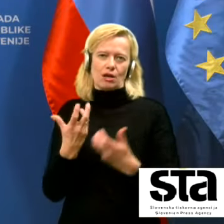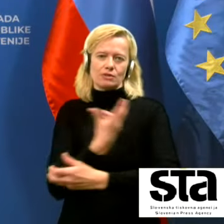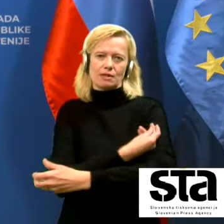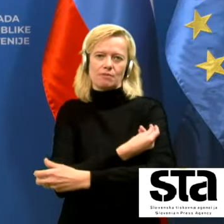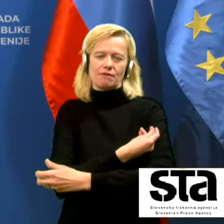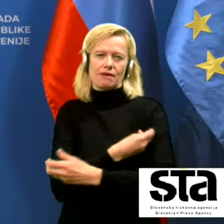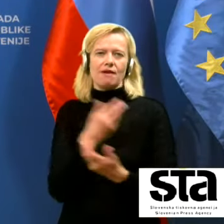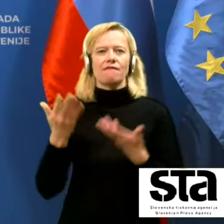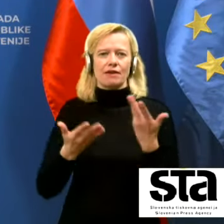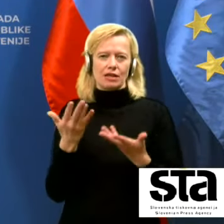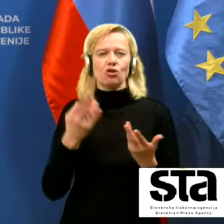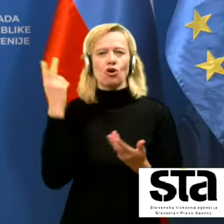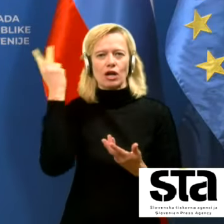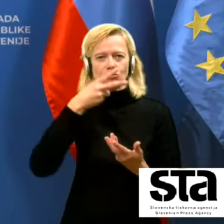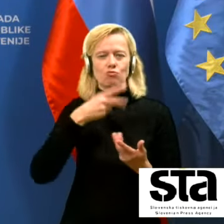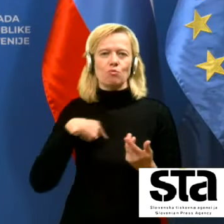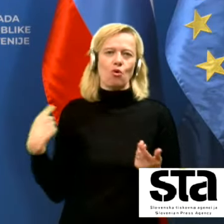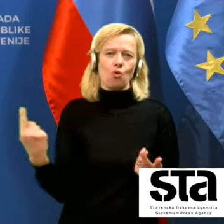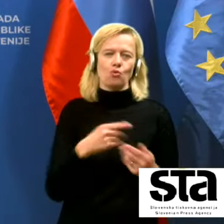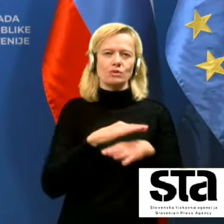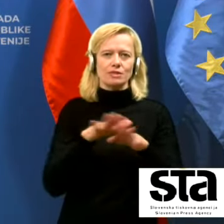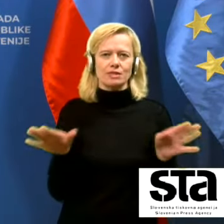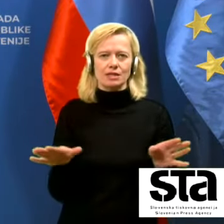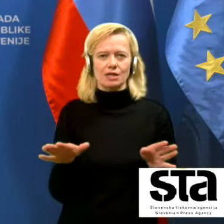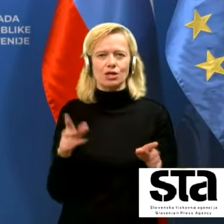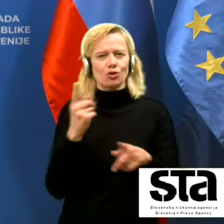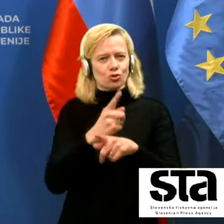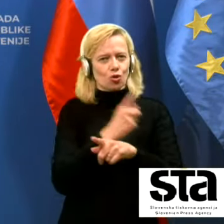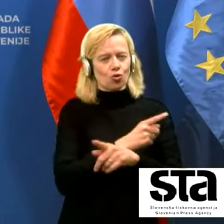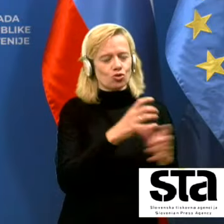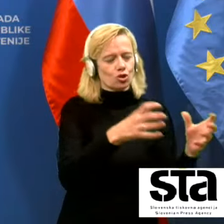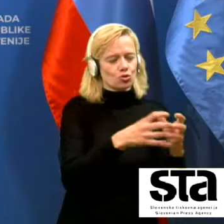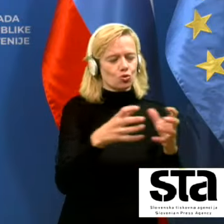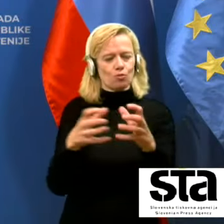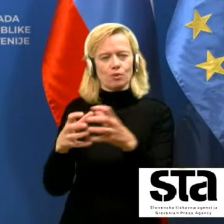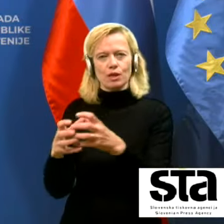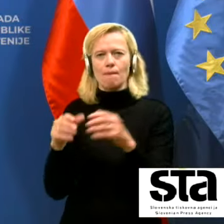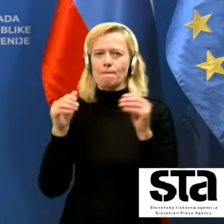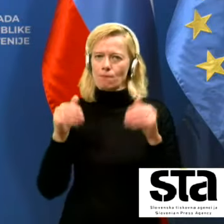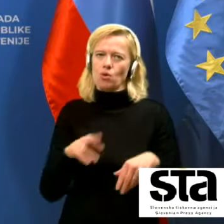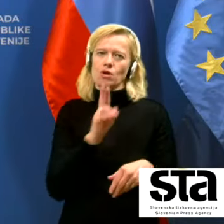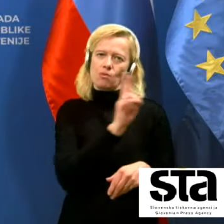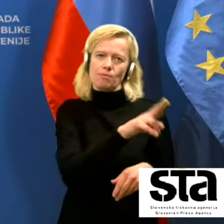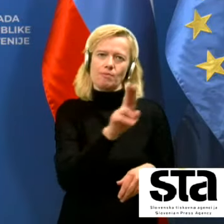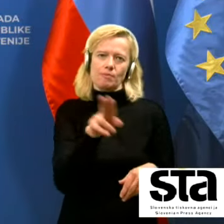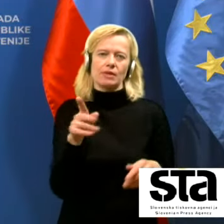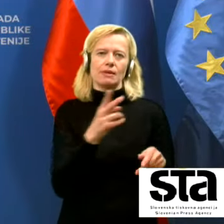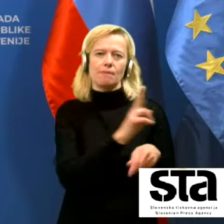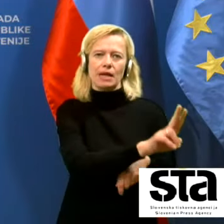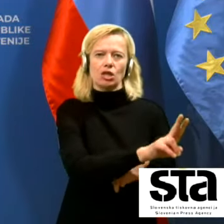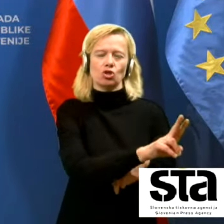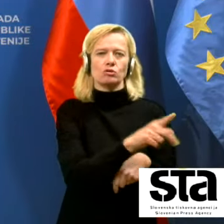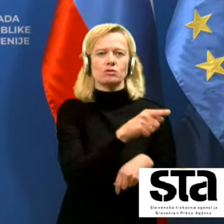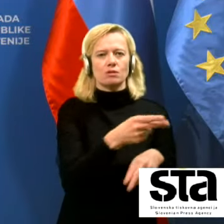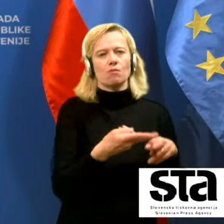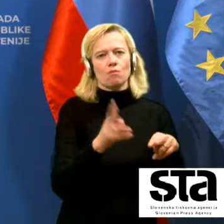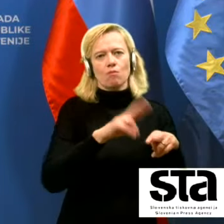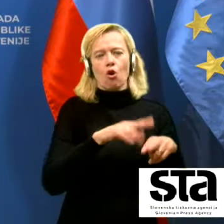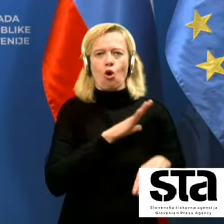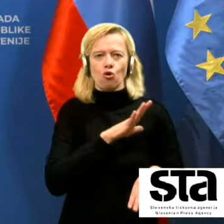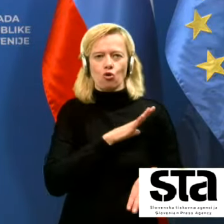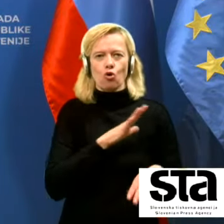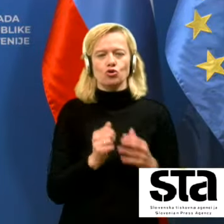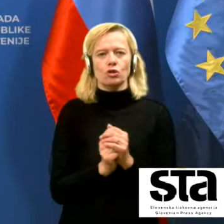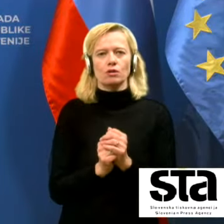verjetno pa razumemo vsi da so določene skupine ki morajo imeti prednost ki so dejansko bolj ogrožene in ne